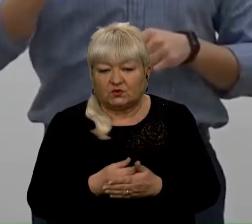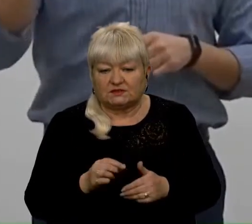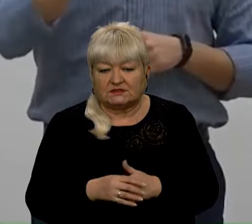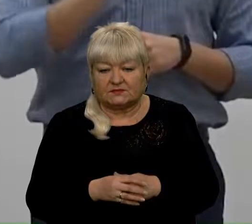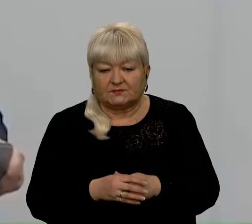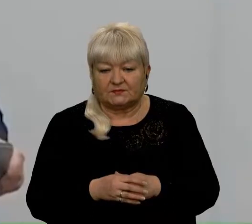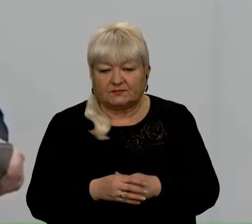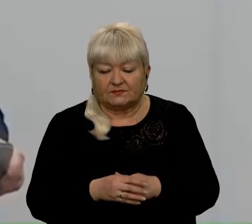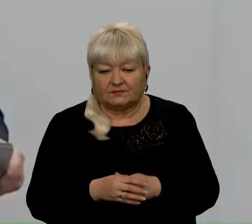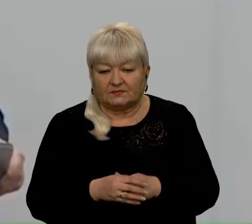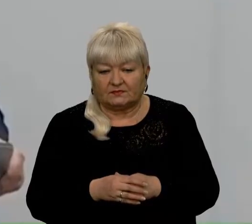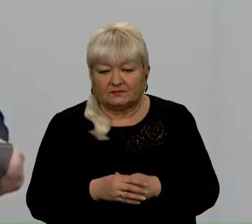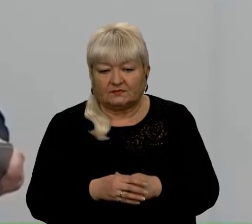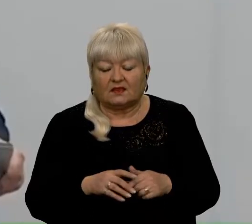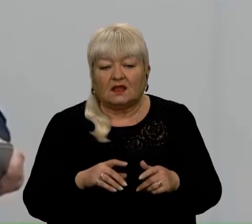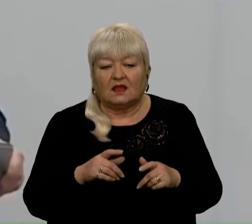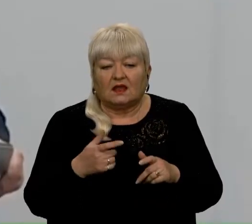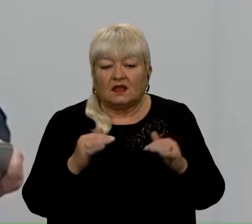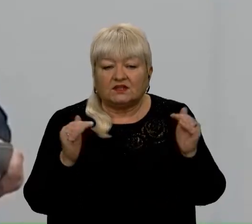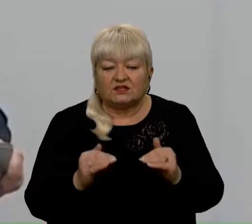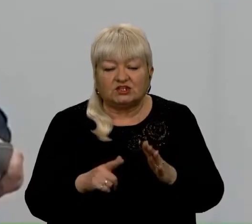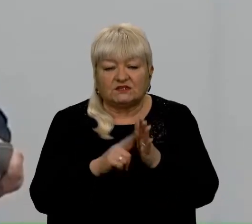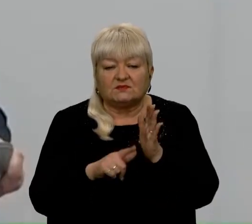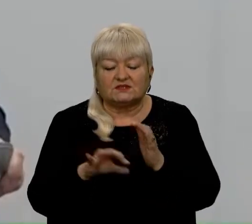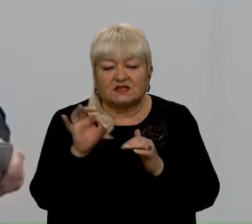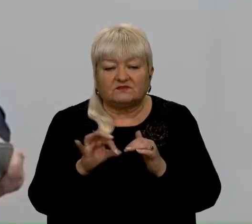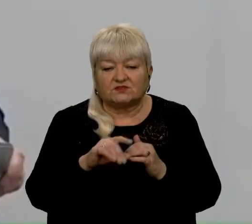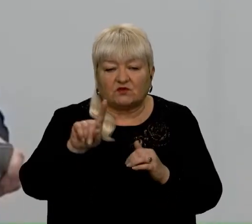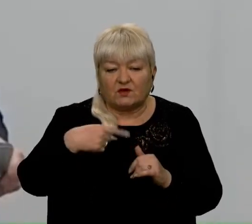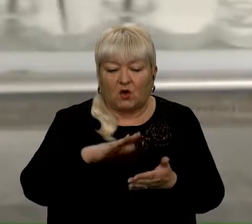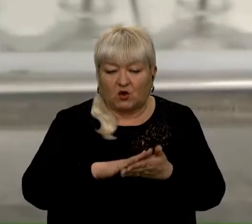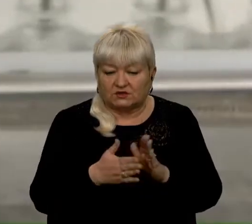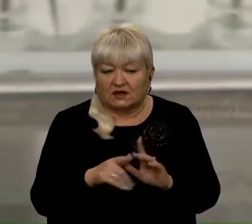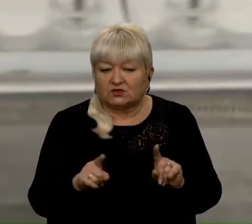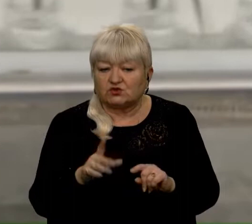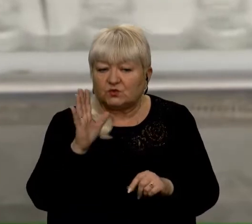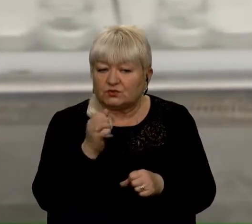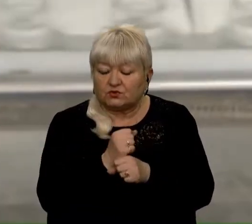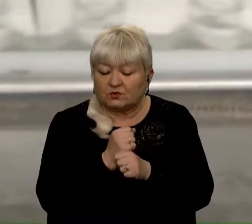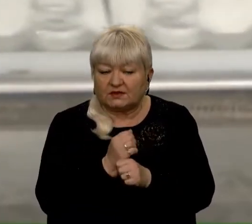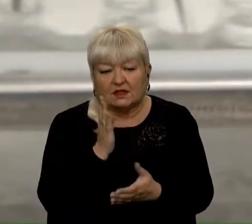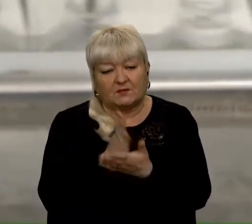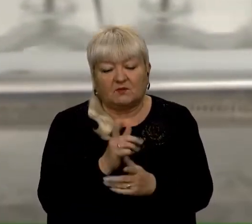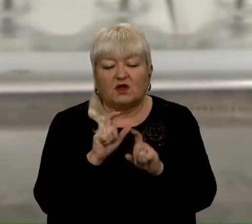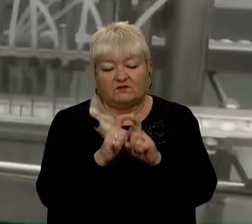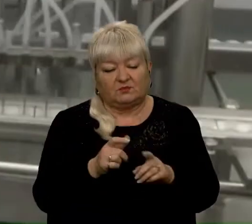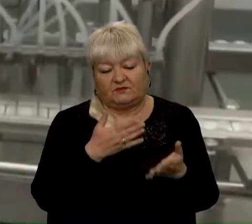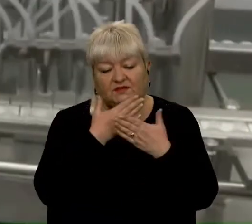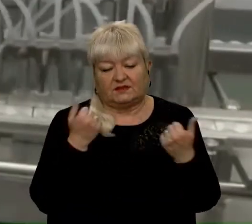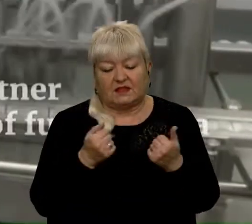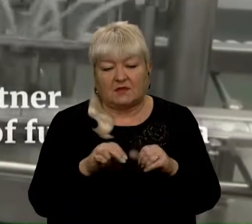ефективність не нижче 70% – вимога контракту. Що робитимуть? Прямої відповіді нема. Міністр каже,